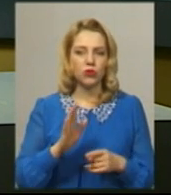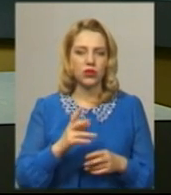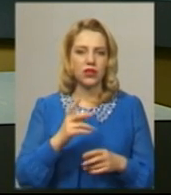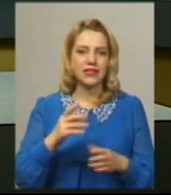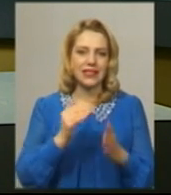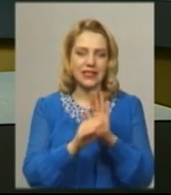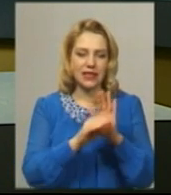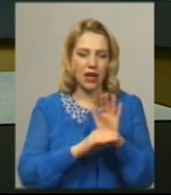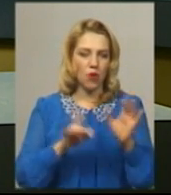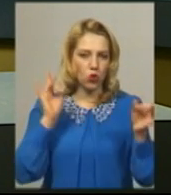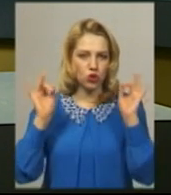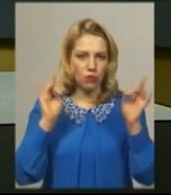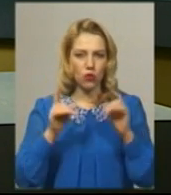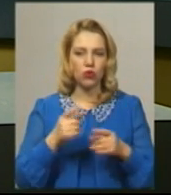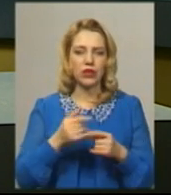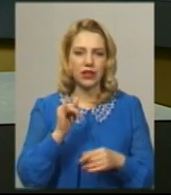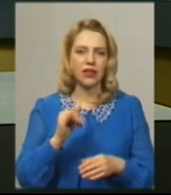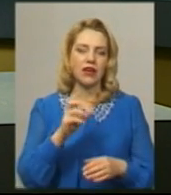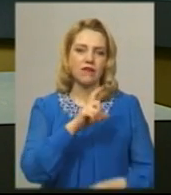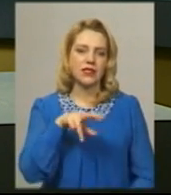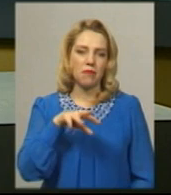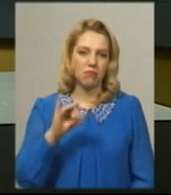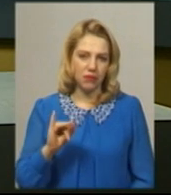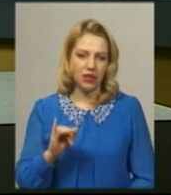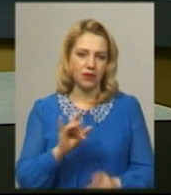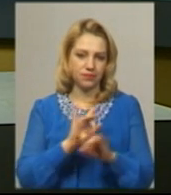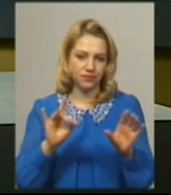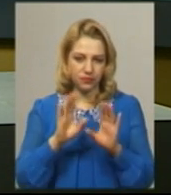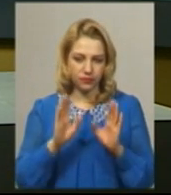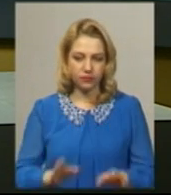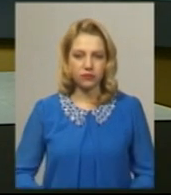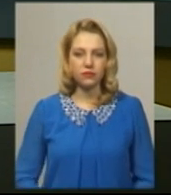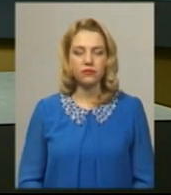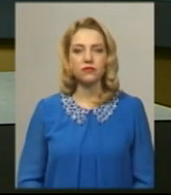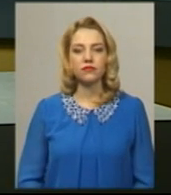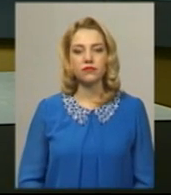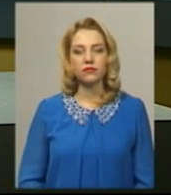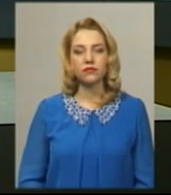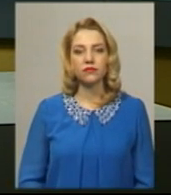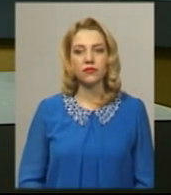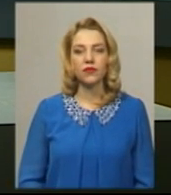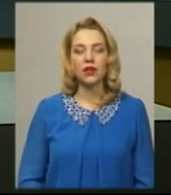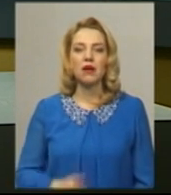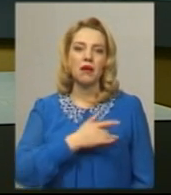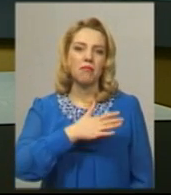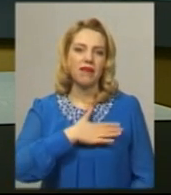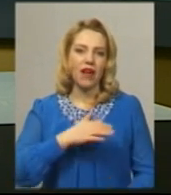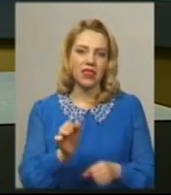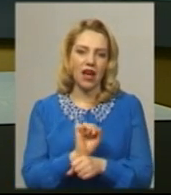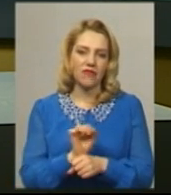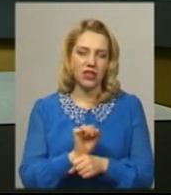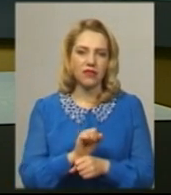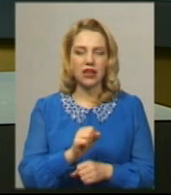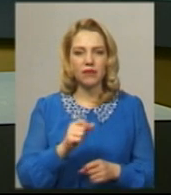гучномовного зв'язку та в засобах масової інформації, додає Олексій Пеньков. Приватна автівка із